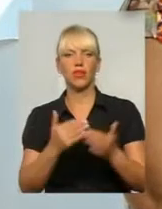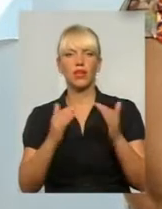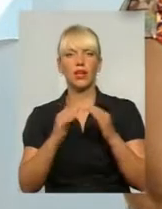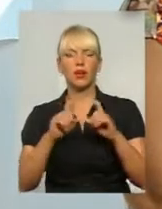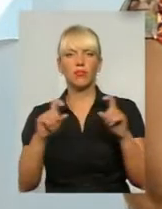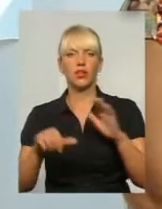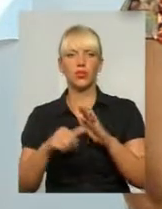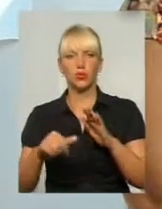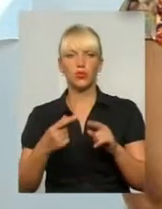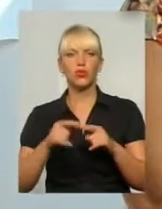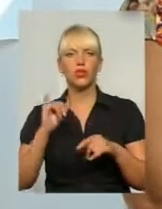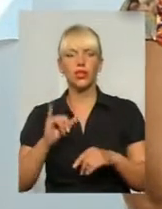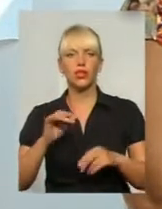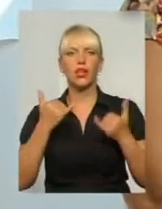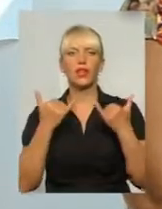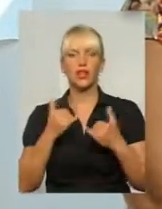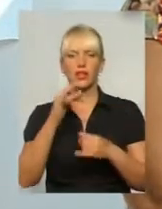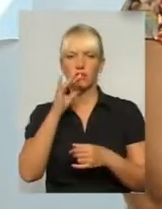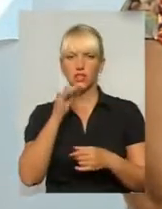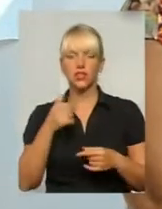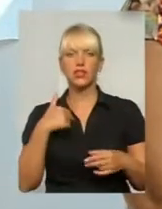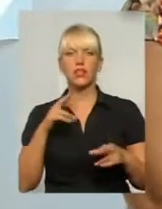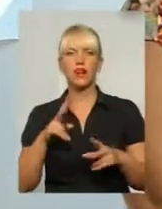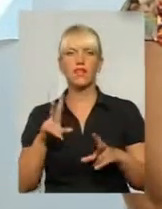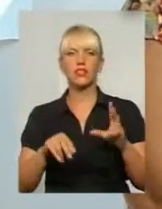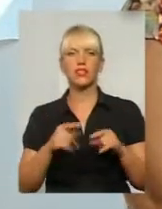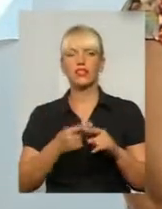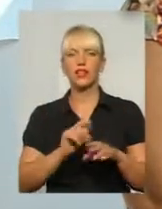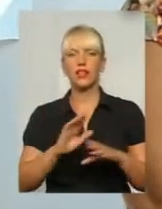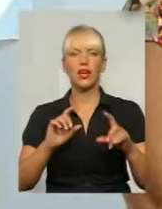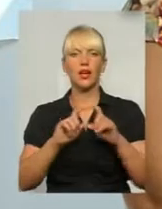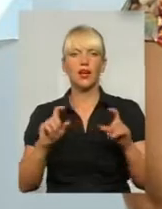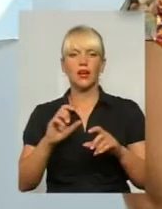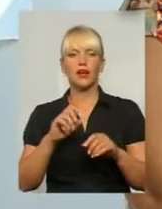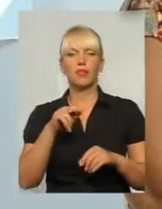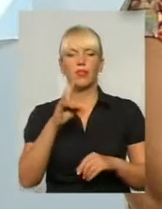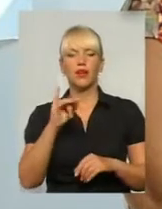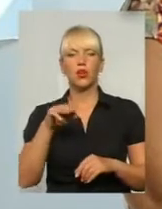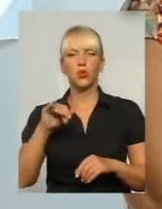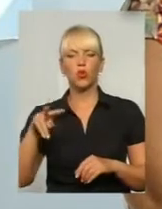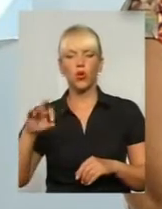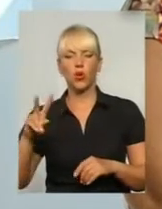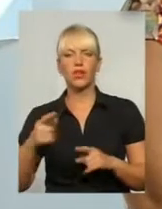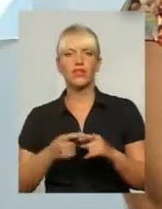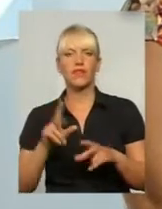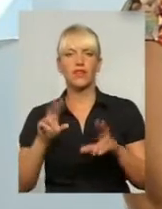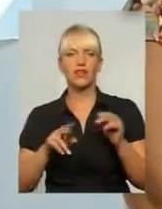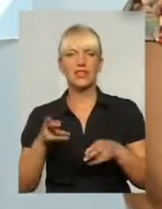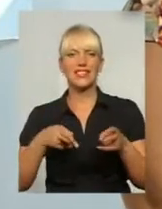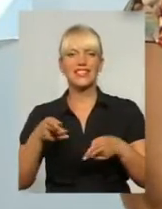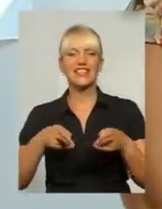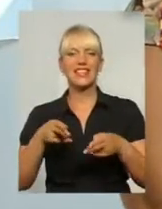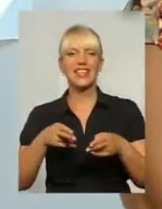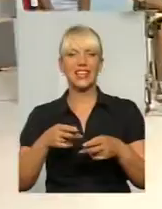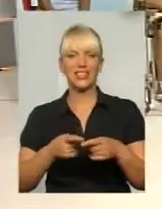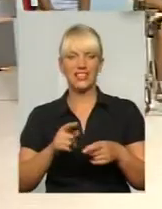І на даний час, от як є, це вважається не притулок, це вважається стерилізатор. І ці тварини зараз там знаходяться. Там, звісно,